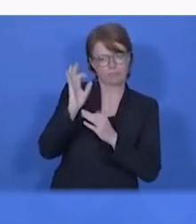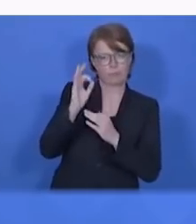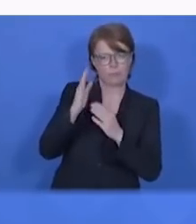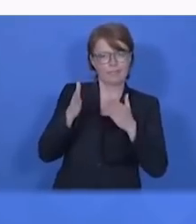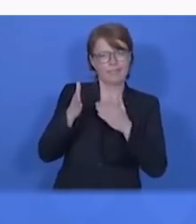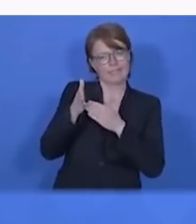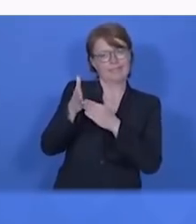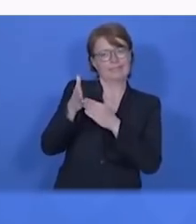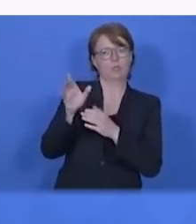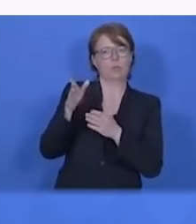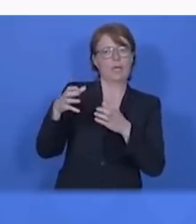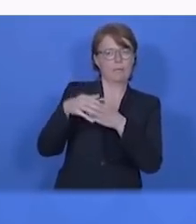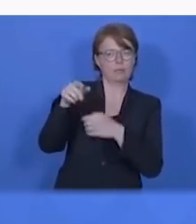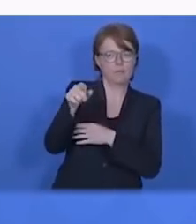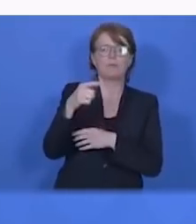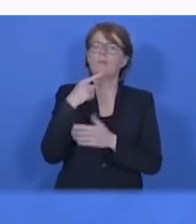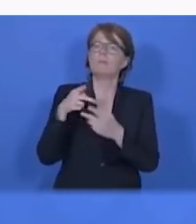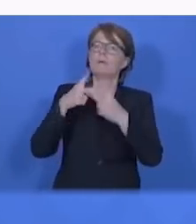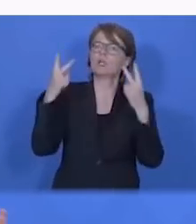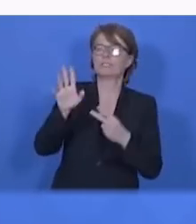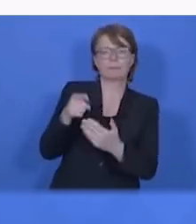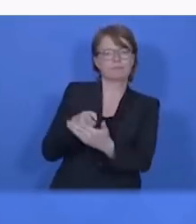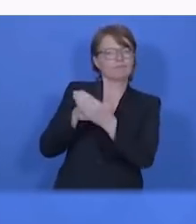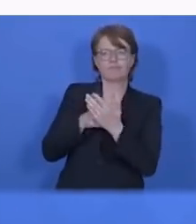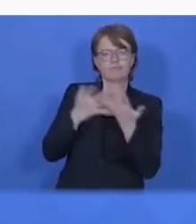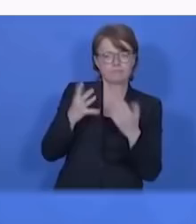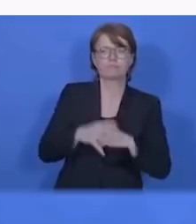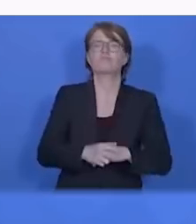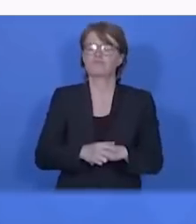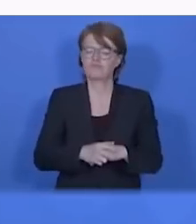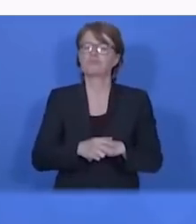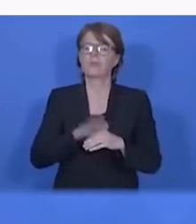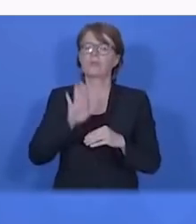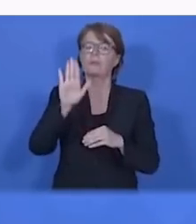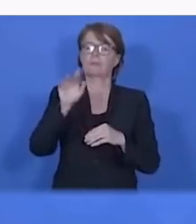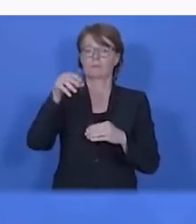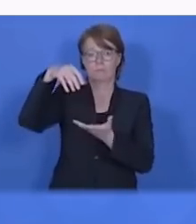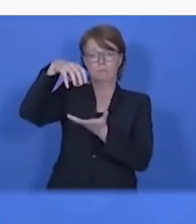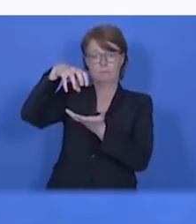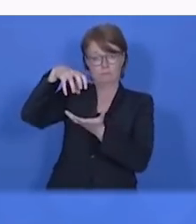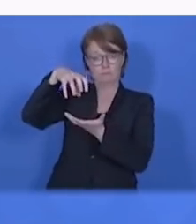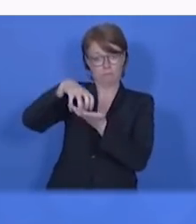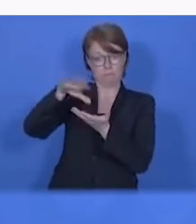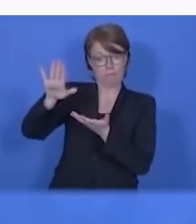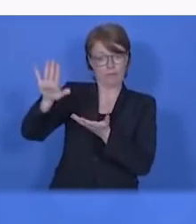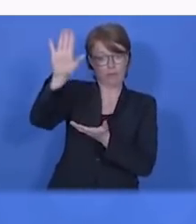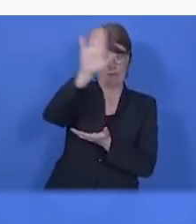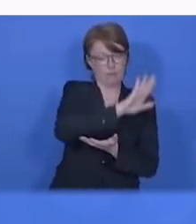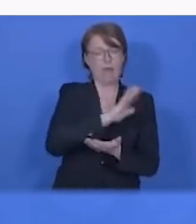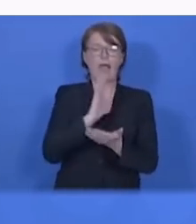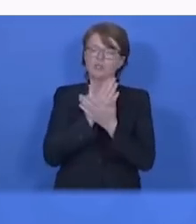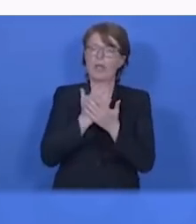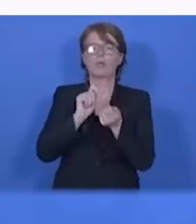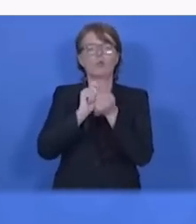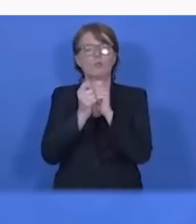آینده قبل از ششم یک اعلامی میکنیم که که میتونیم در مورد اونها هم تصمیم گیری کنیم در واقع جمله شکم